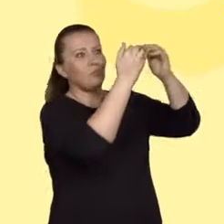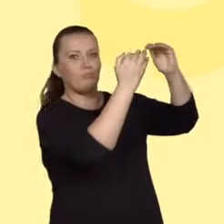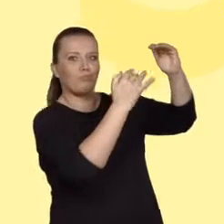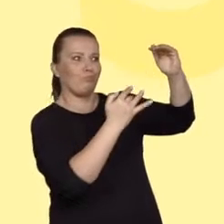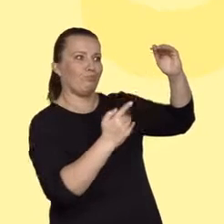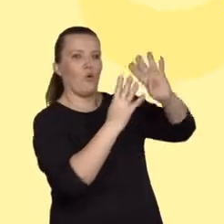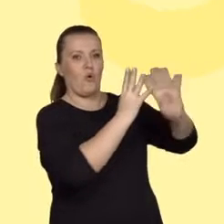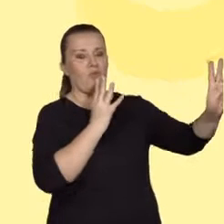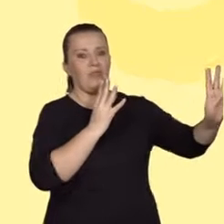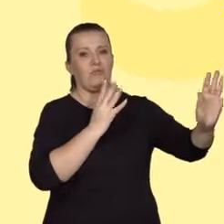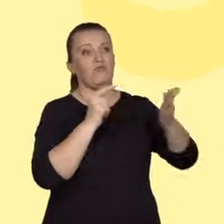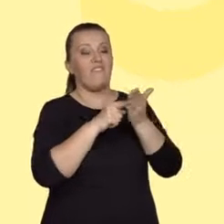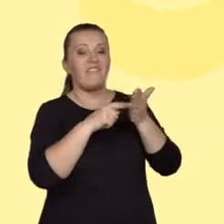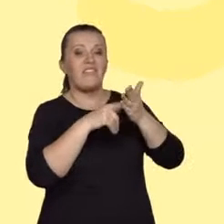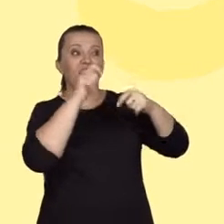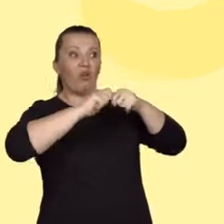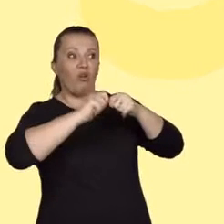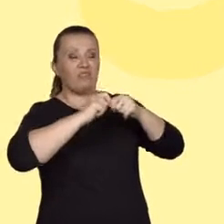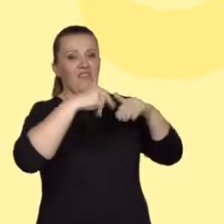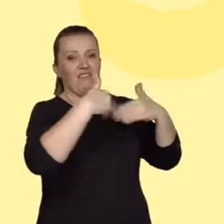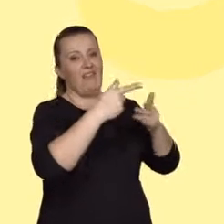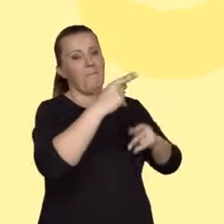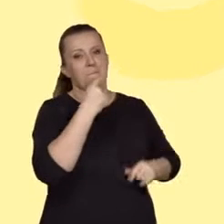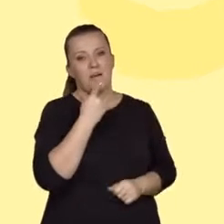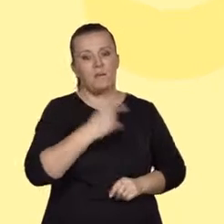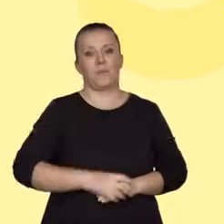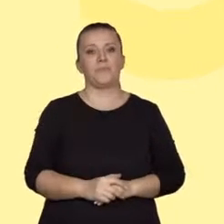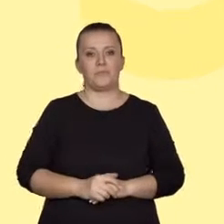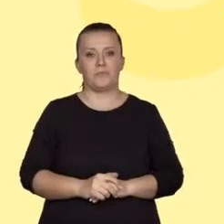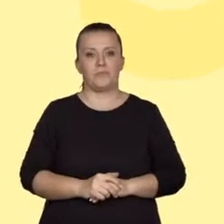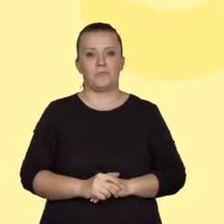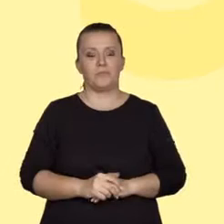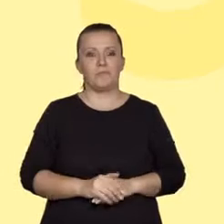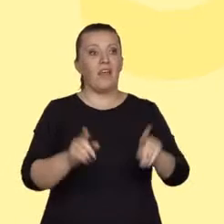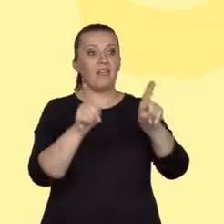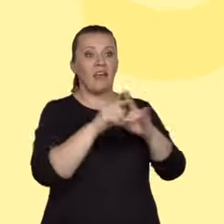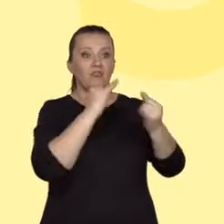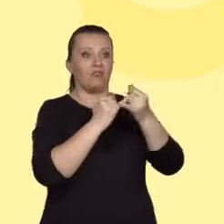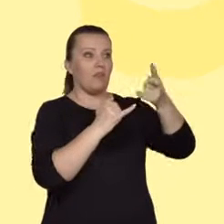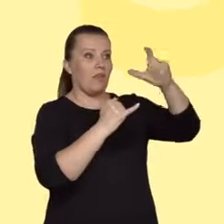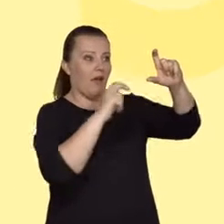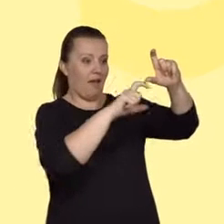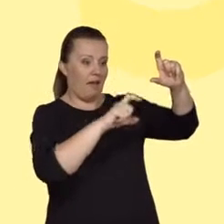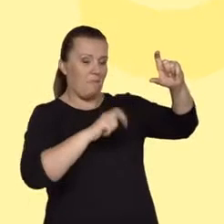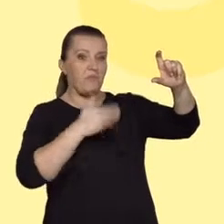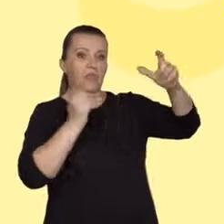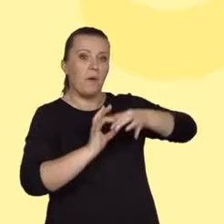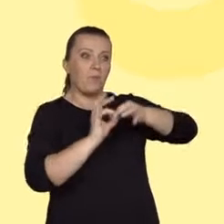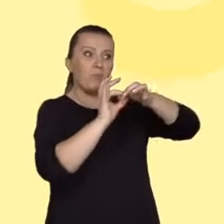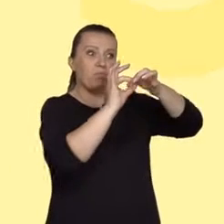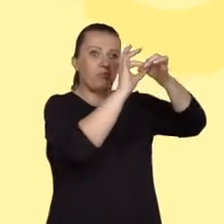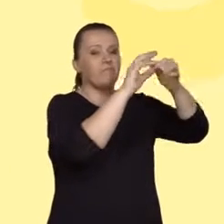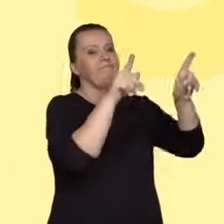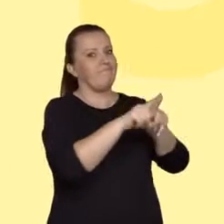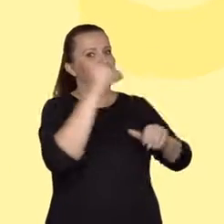Brak nawiązań do wcześniejszych partii pracy to również usterka kompozycyjna. Wprawdzie nie zawsze udaje się nam zgrabnie nawiązać do poprzedniej części tekstu,